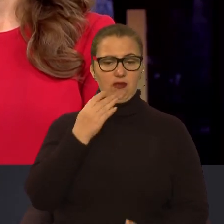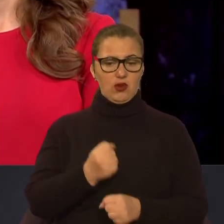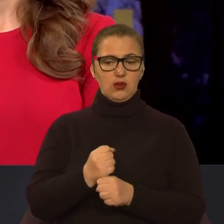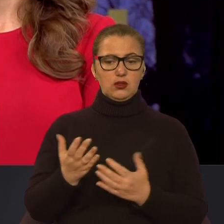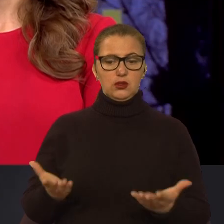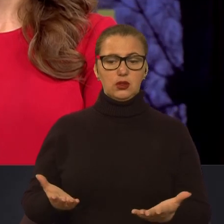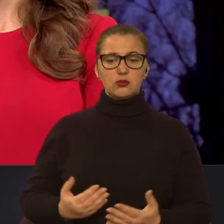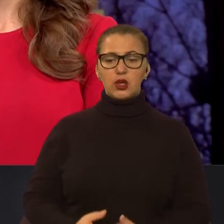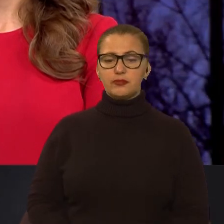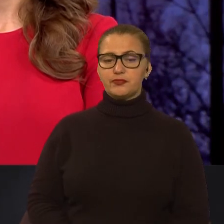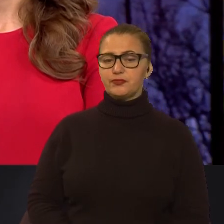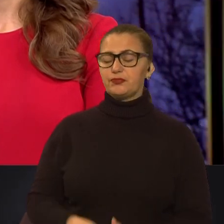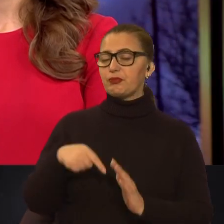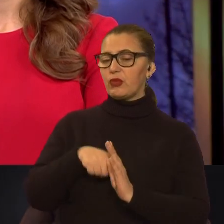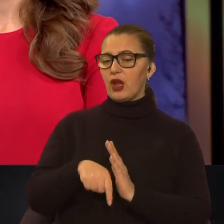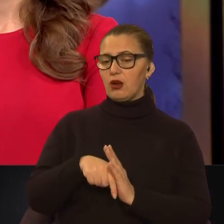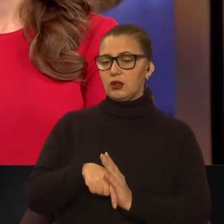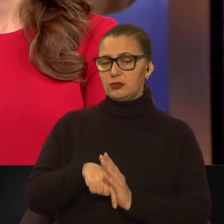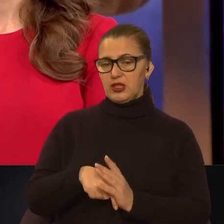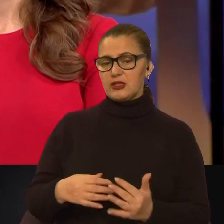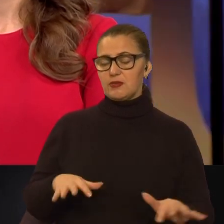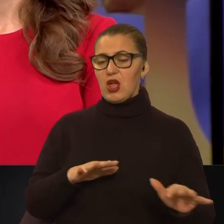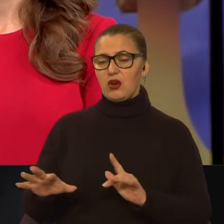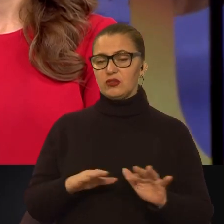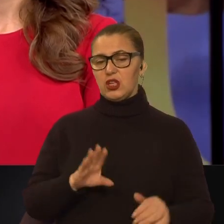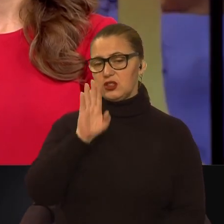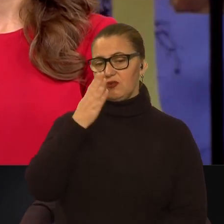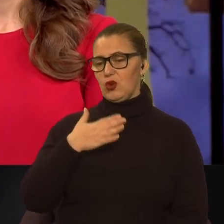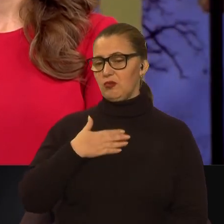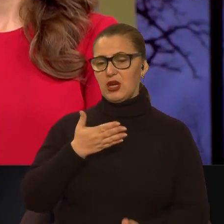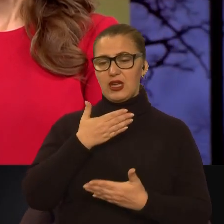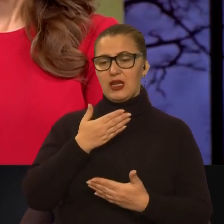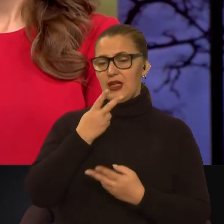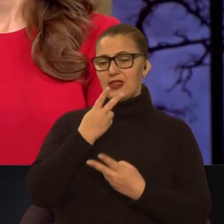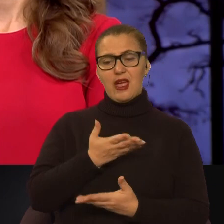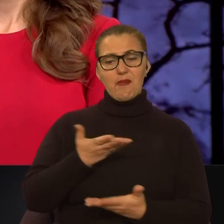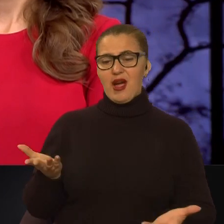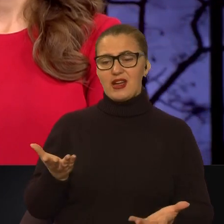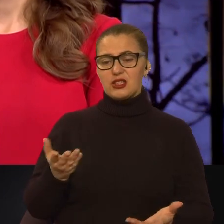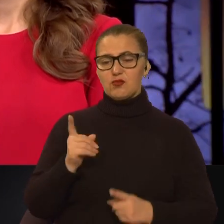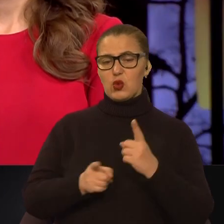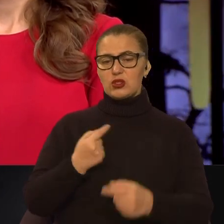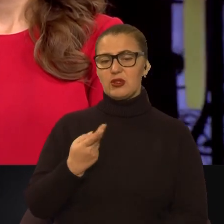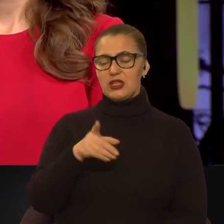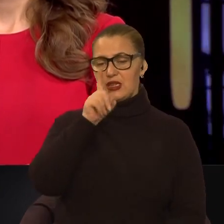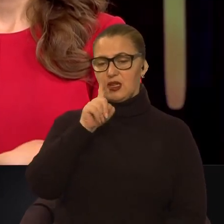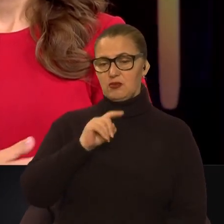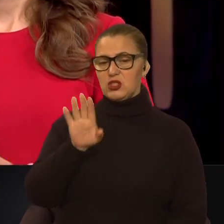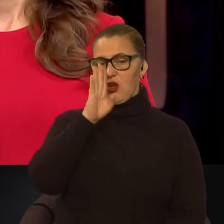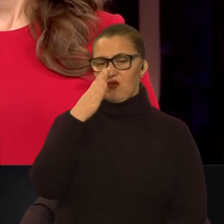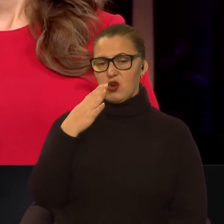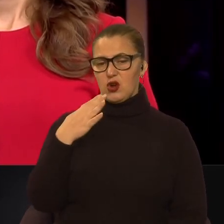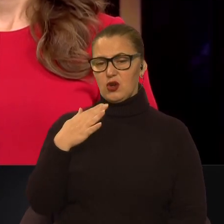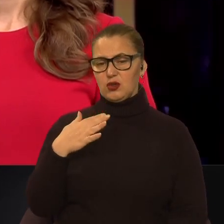В принципі, в тактиці противника ми не бачимо змін вже кілька місяців. Противник просувається